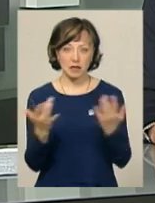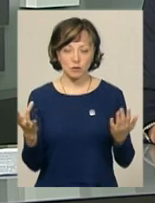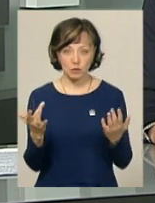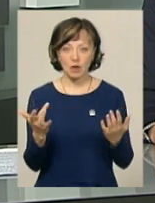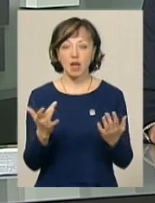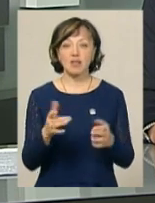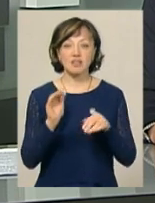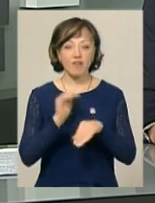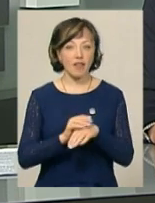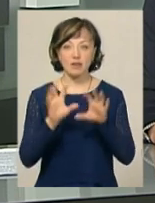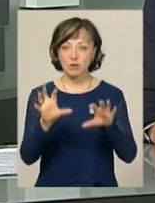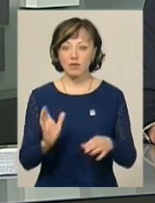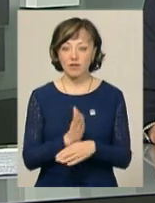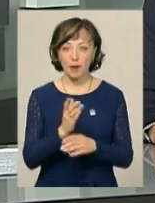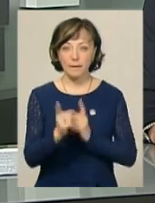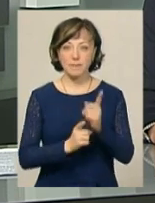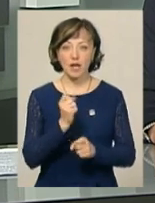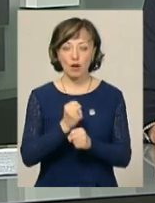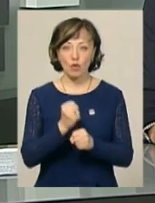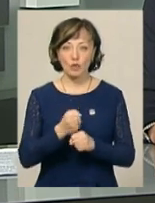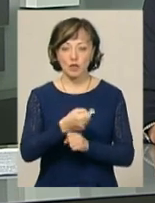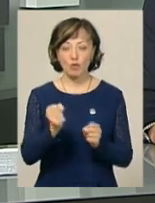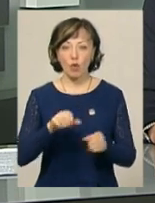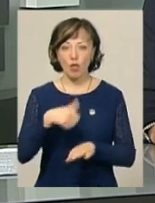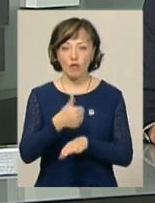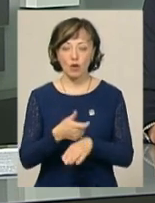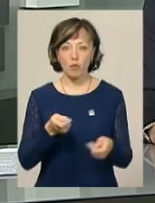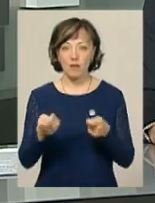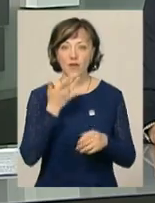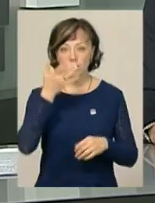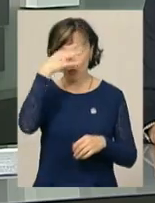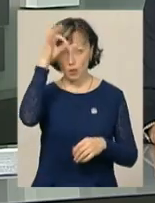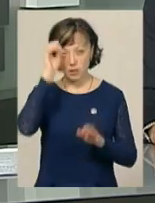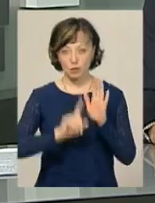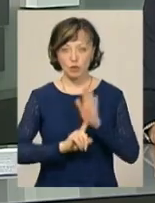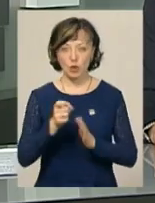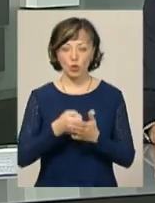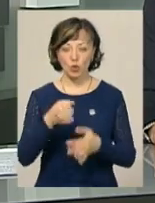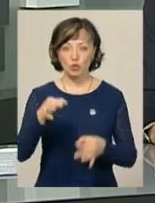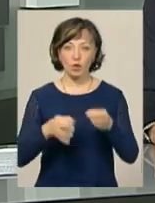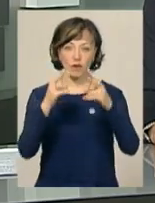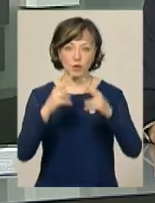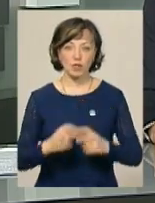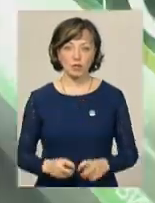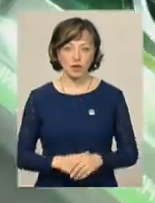незаконного виготовлення та переробки вогнепальної зброї, Головне управління Нацполіції розпочало досудове розслідування.